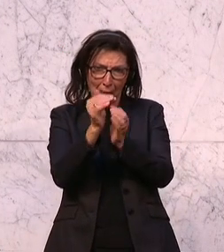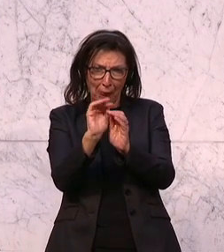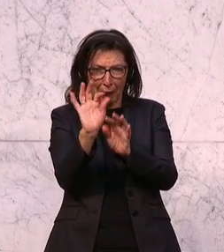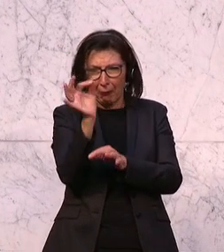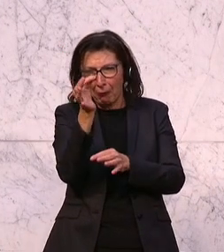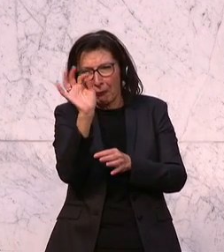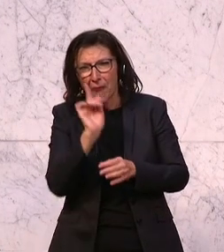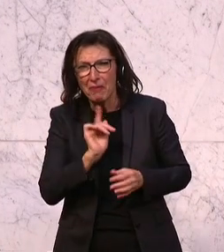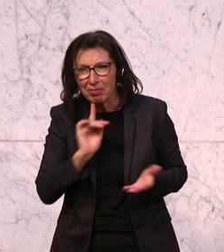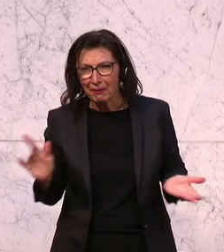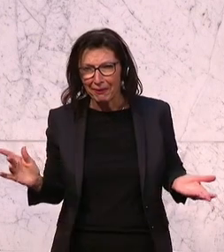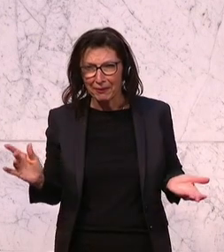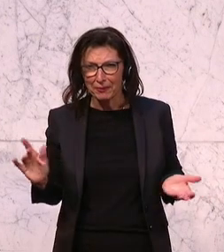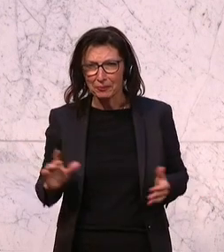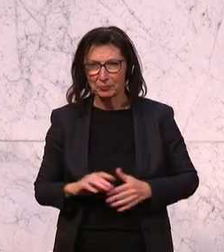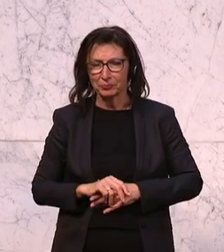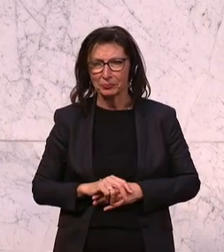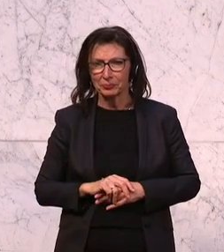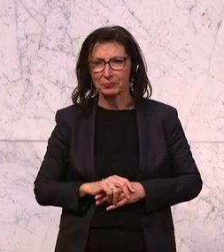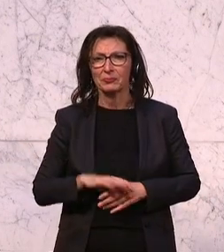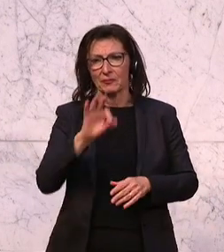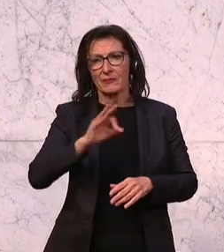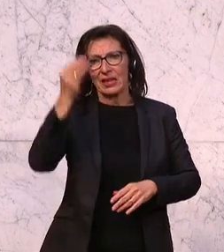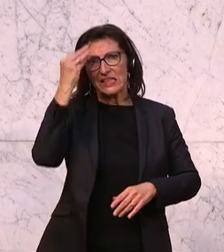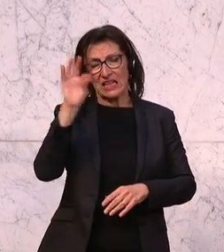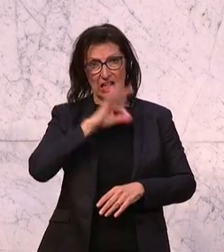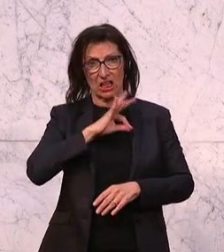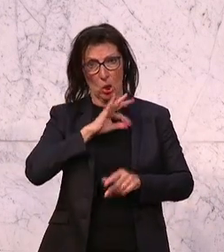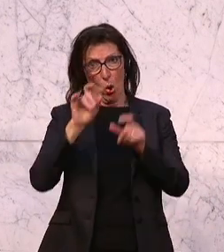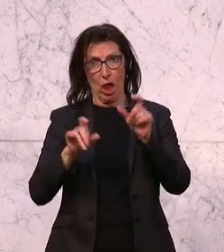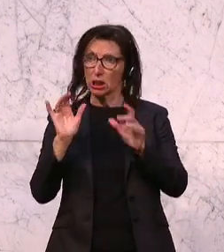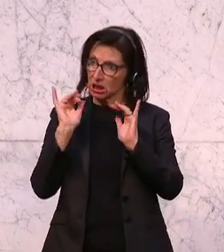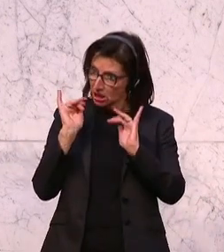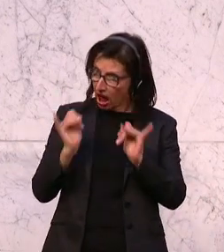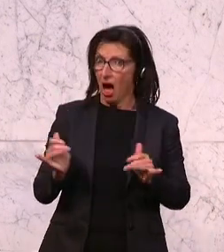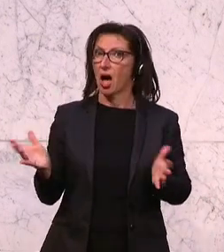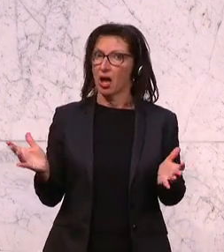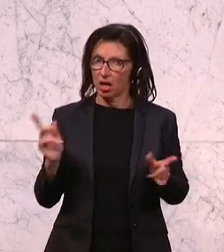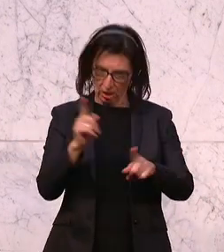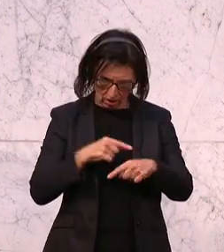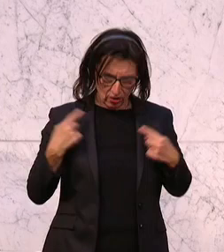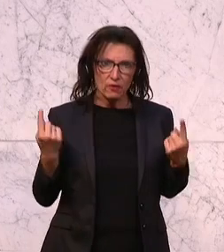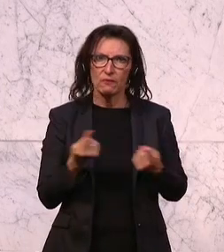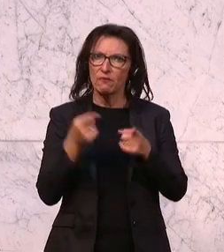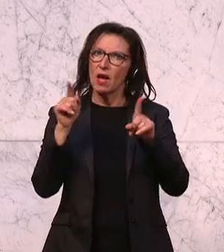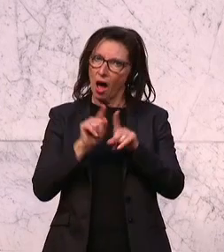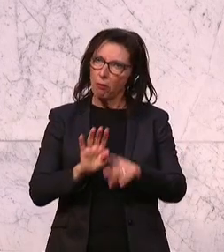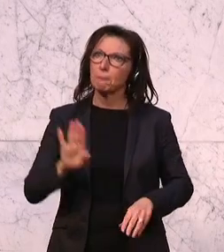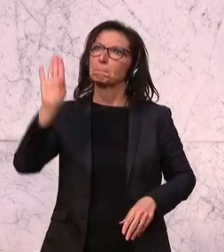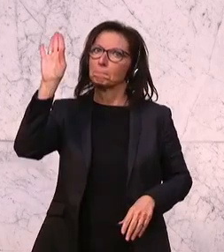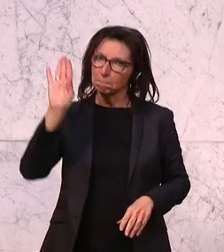Peanuts. Und werte Kollegen und Kolleginnen, ja, wir werden heute mitstimmen und halten das auch für